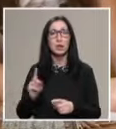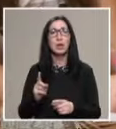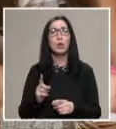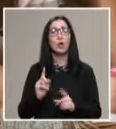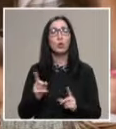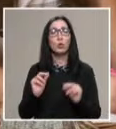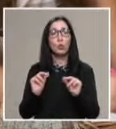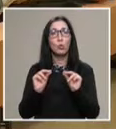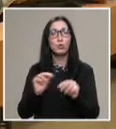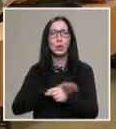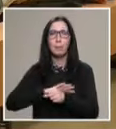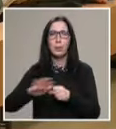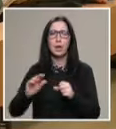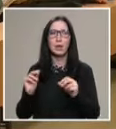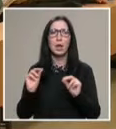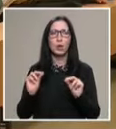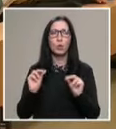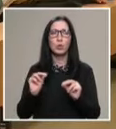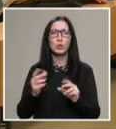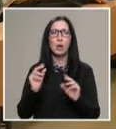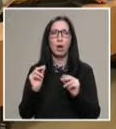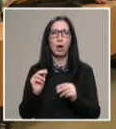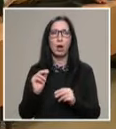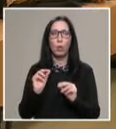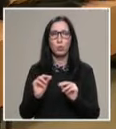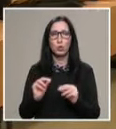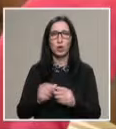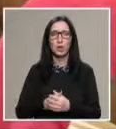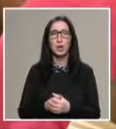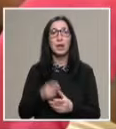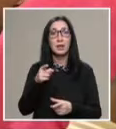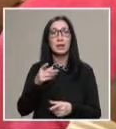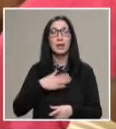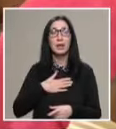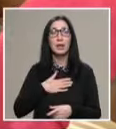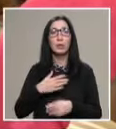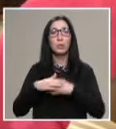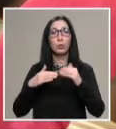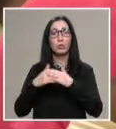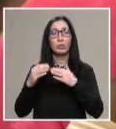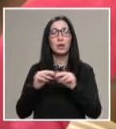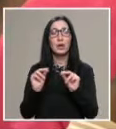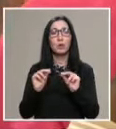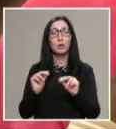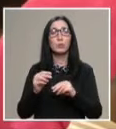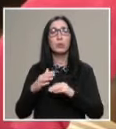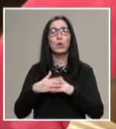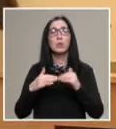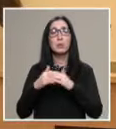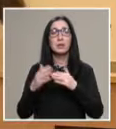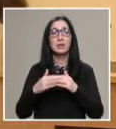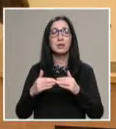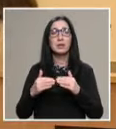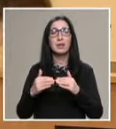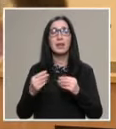които учат пелен курс на обучение в Русинския университет. Те имат подготовителен курс по специализирана